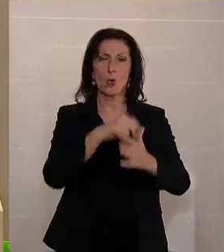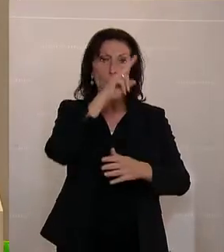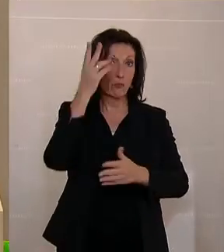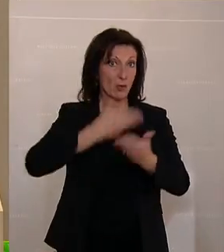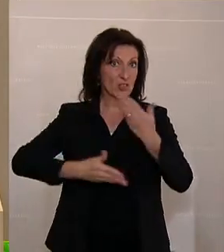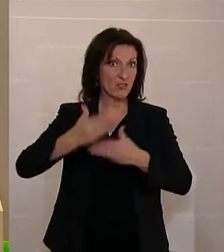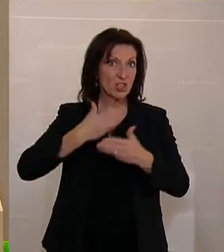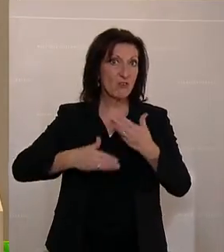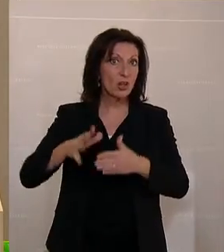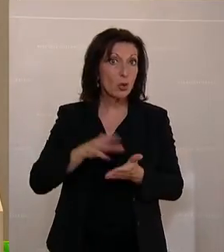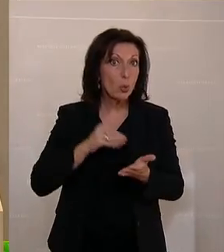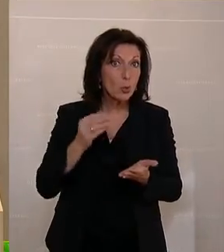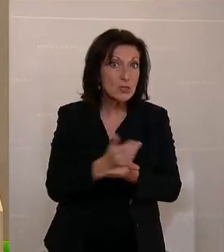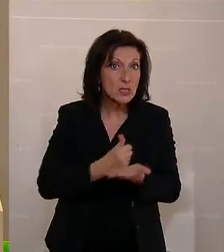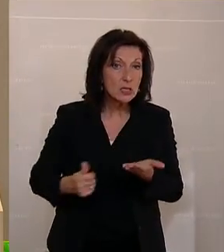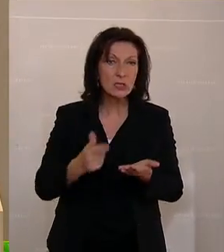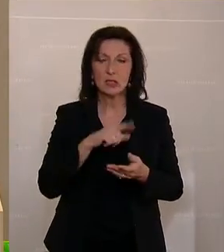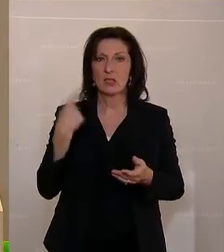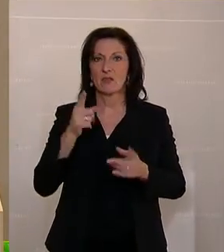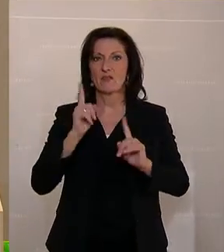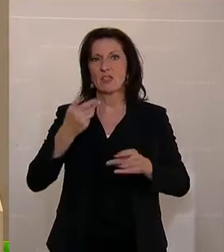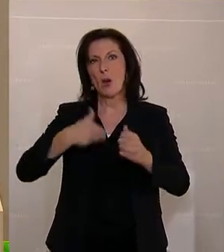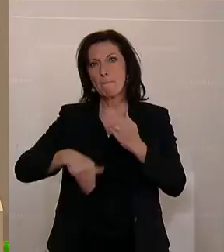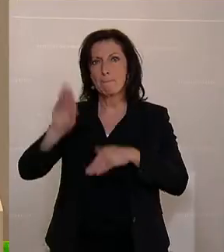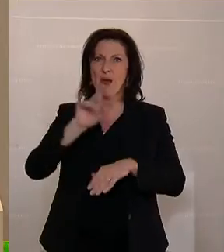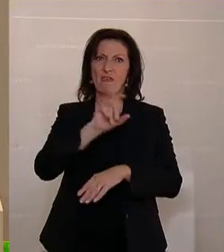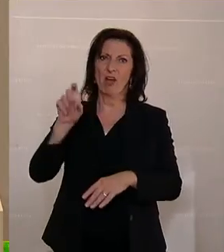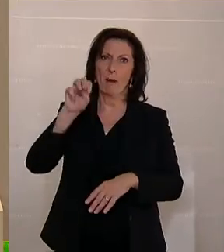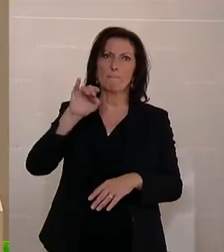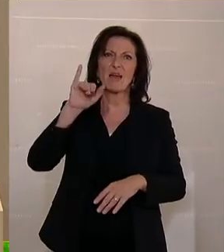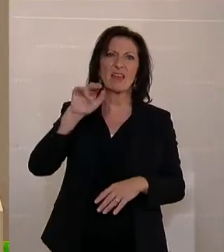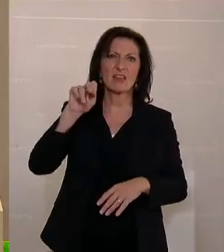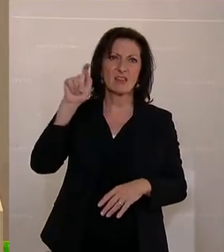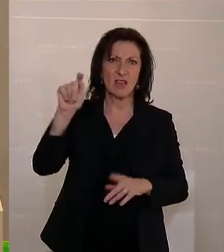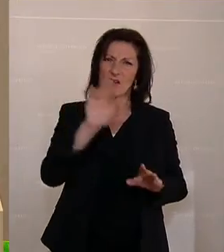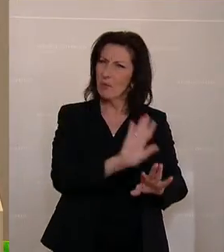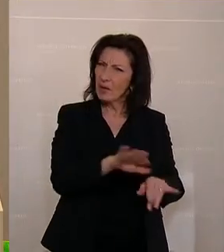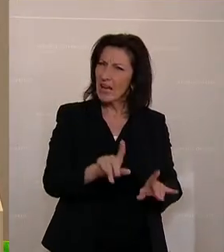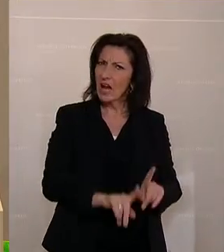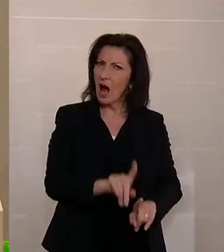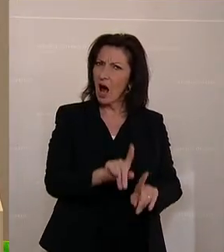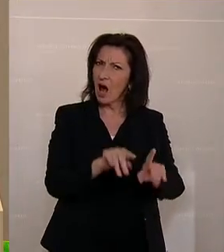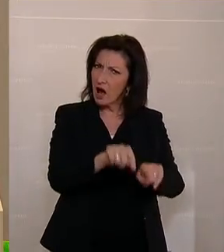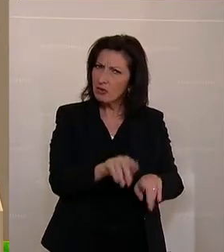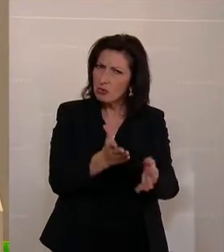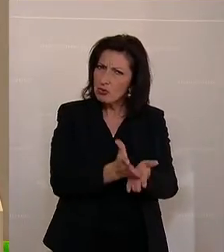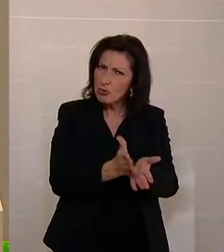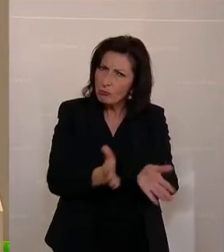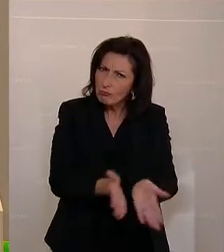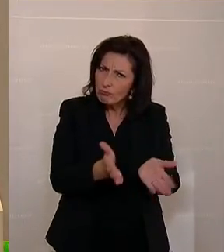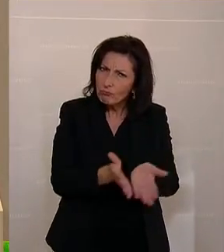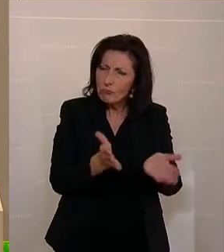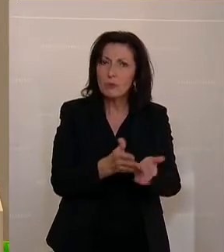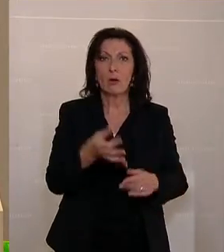ich möchte auch noch einmal sagen, wir sollten verstärkt den MINT-Fächer rechtzeitig vom Kindergarten an investieren. Die Quote der Frauen